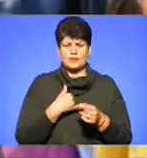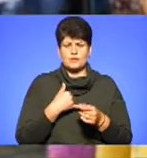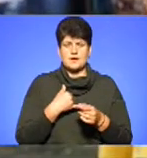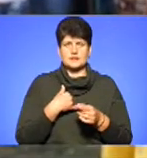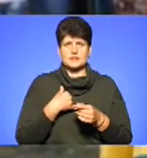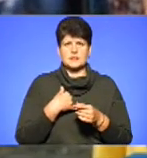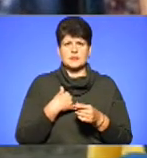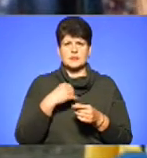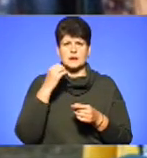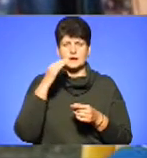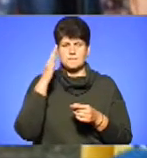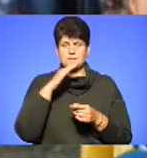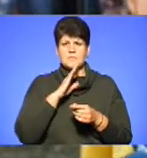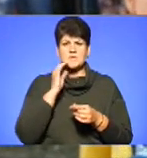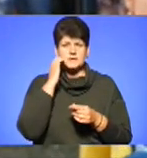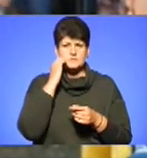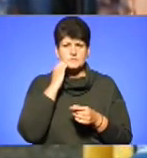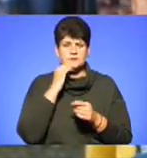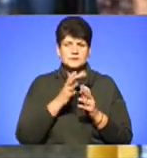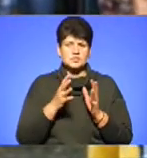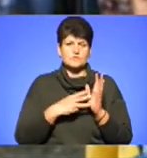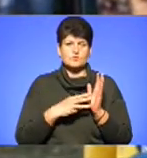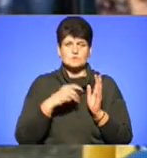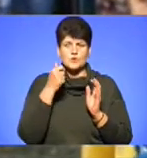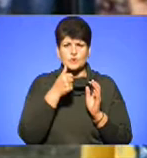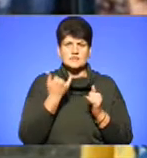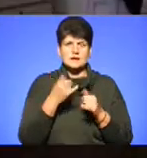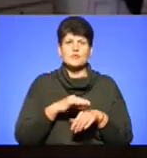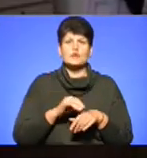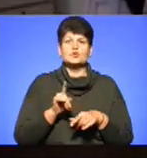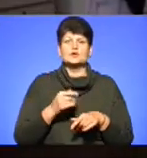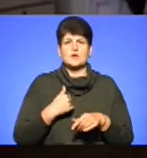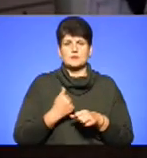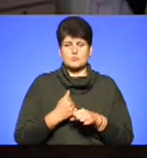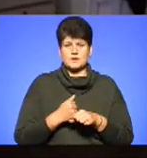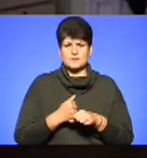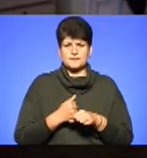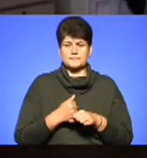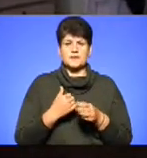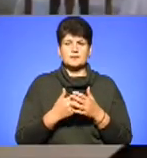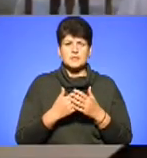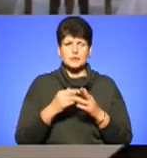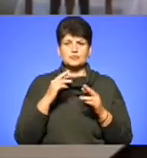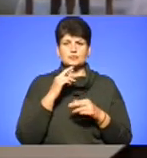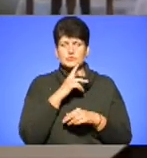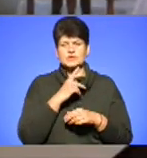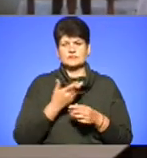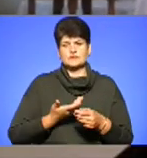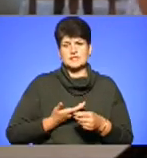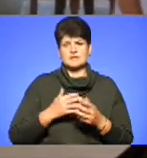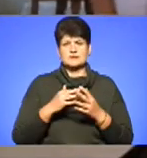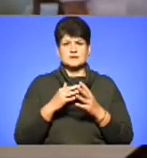перестаріли. Дуже все за 80 років. І зараз хворі. Щоб нам робити? Симптоми отруєння у жителів Івани Пуста